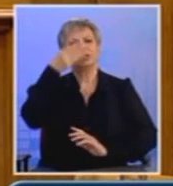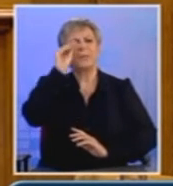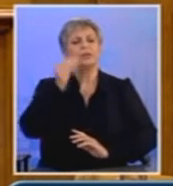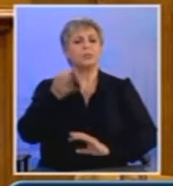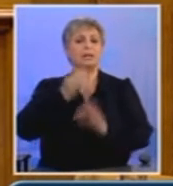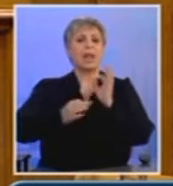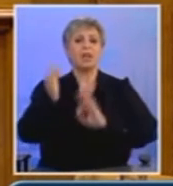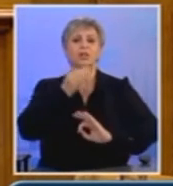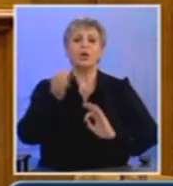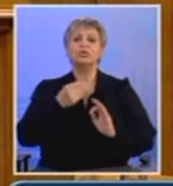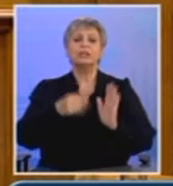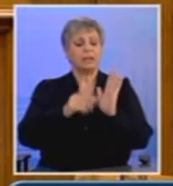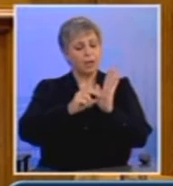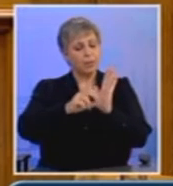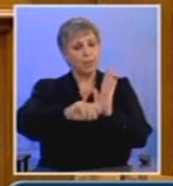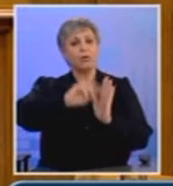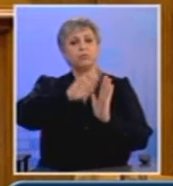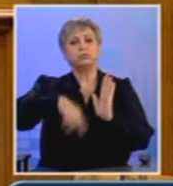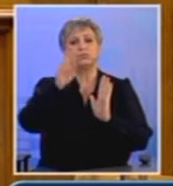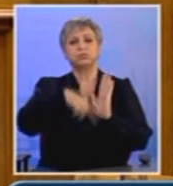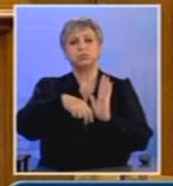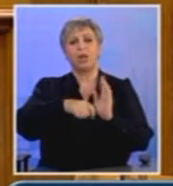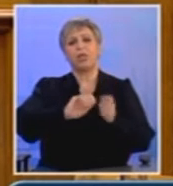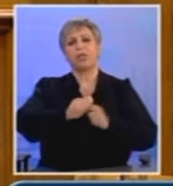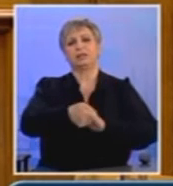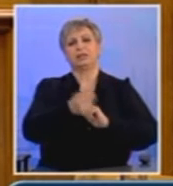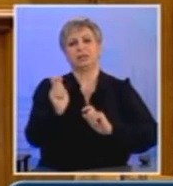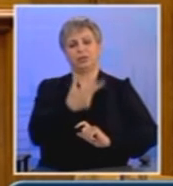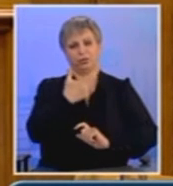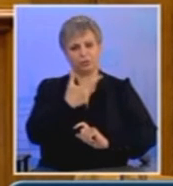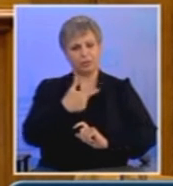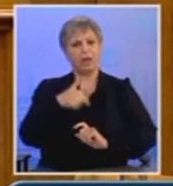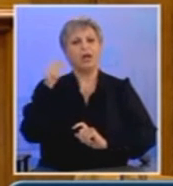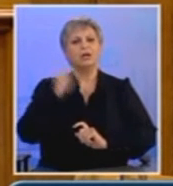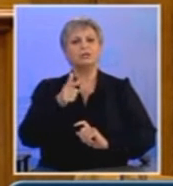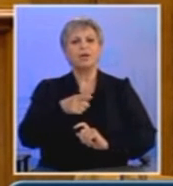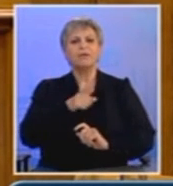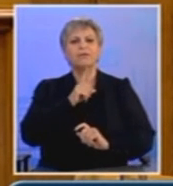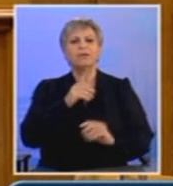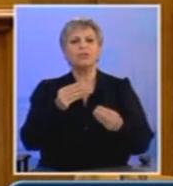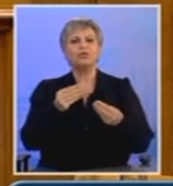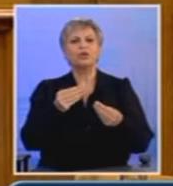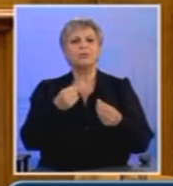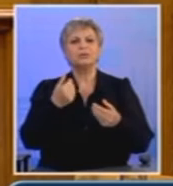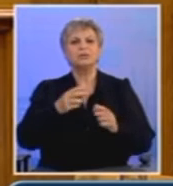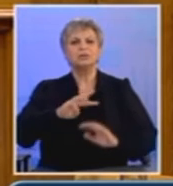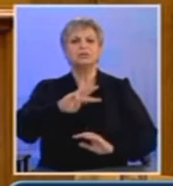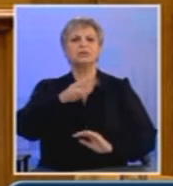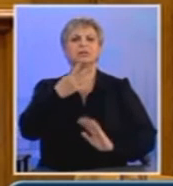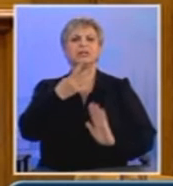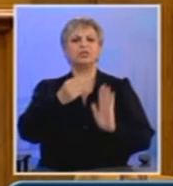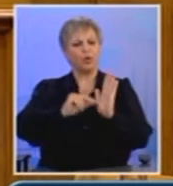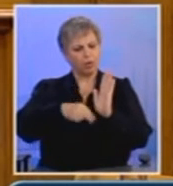φτάσαμε στο μνημόνιο 3. Για όλους έρχεται κάποια στιγμή η ώρα της